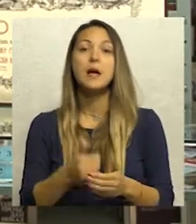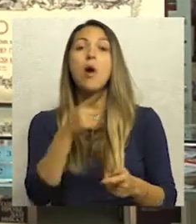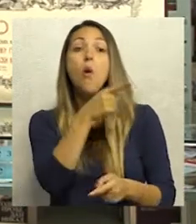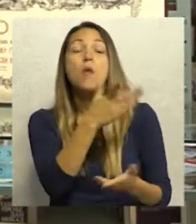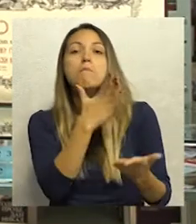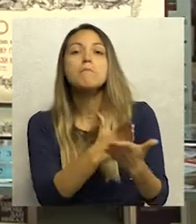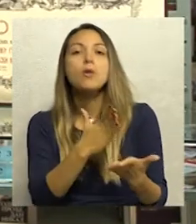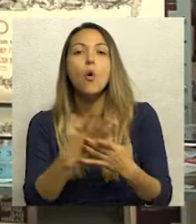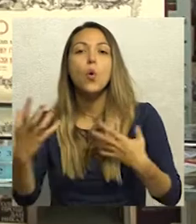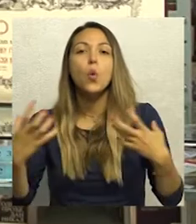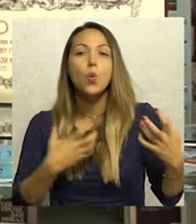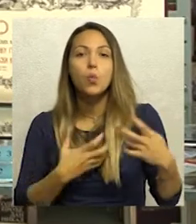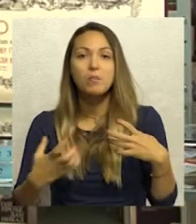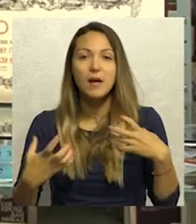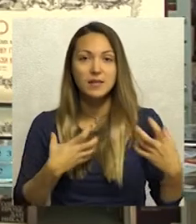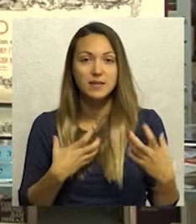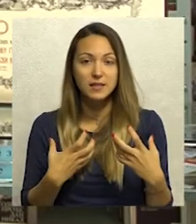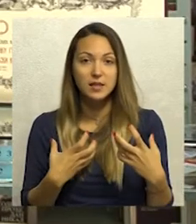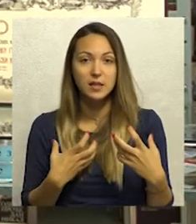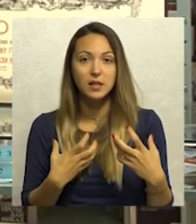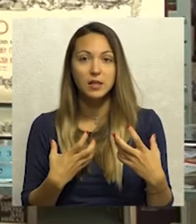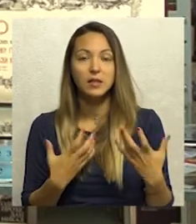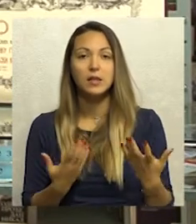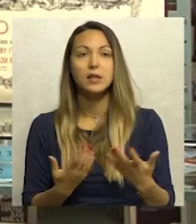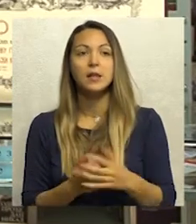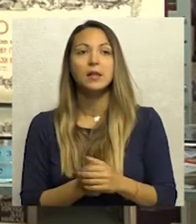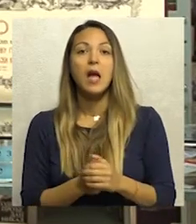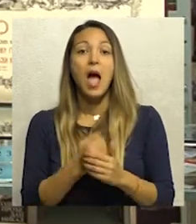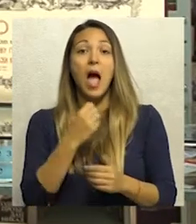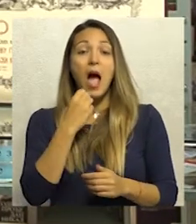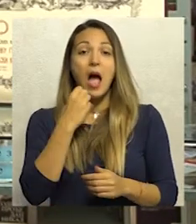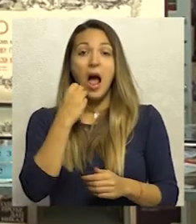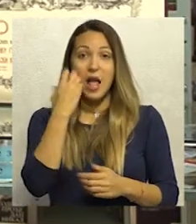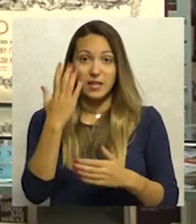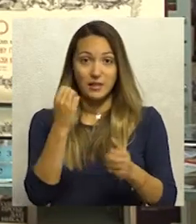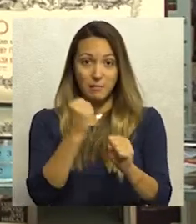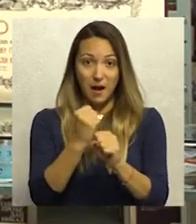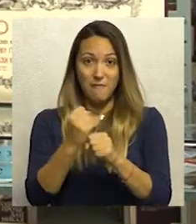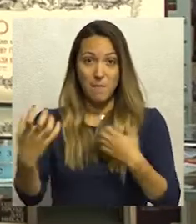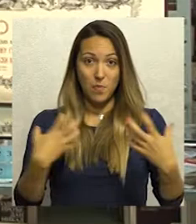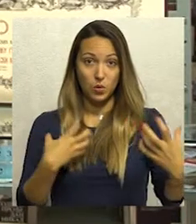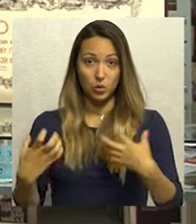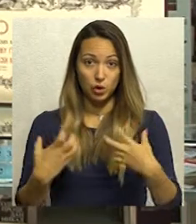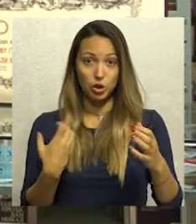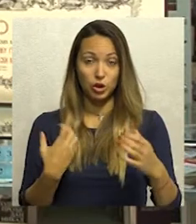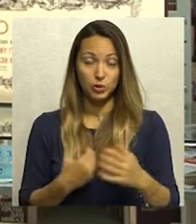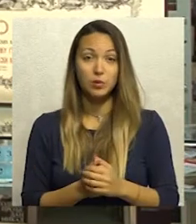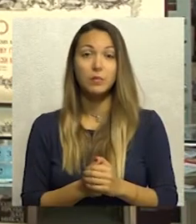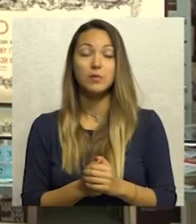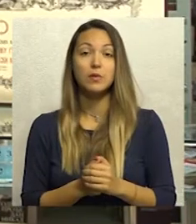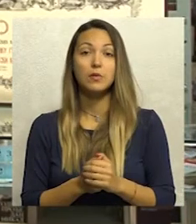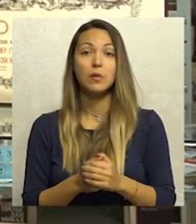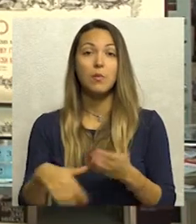neobična stvar, zato što obično kada se radi pozorišna predstava, krene se od